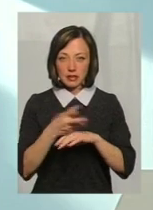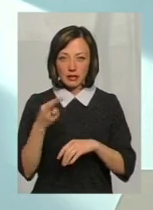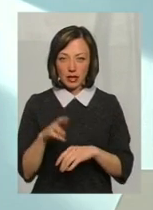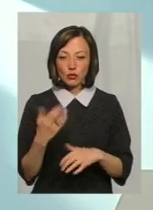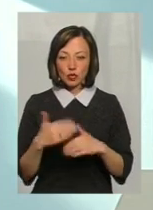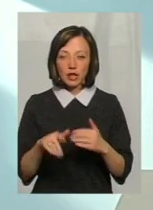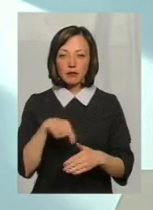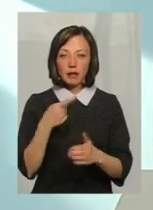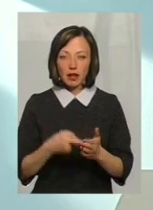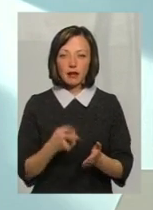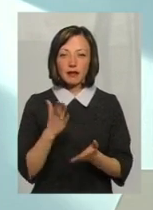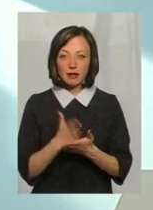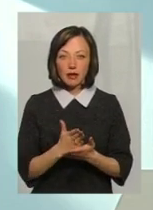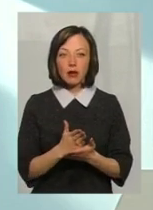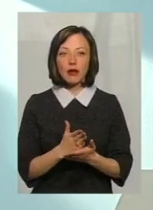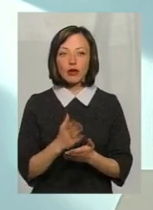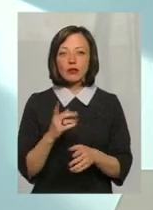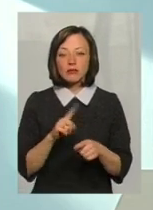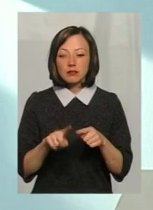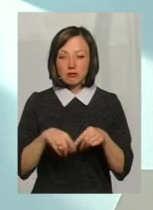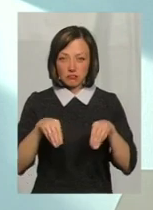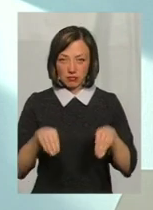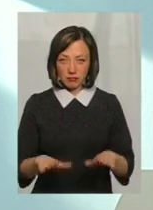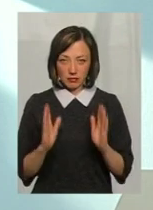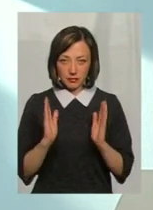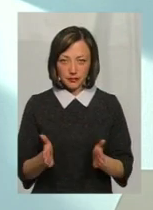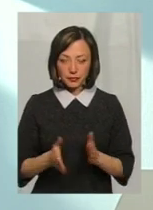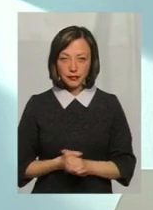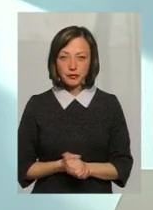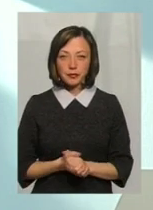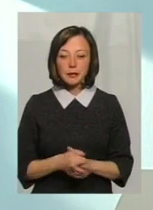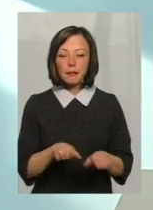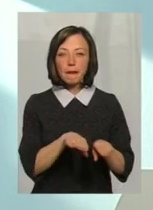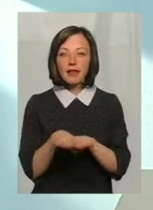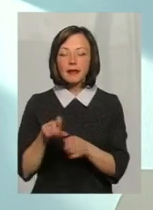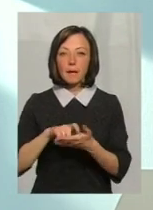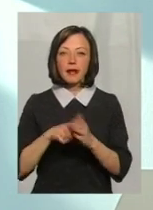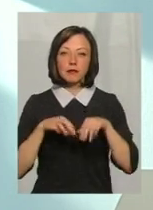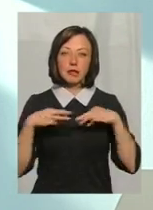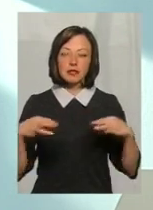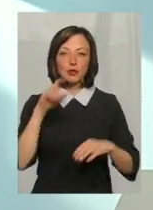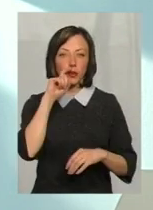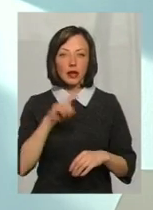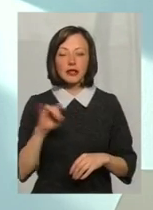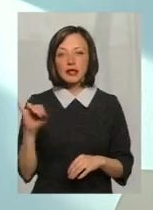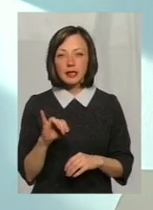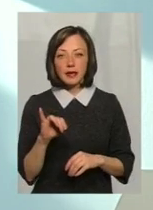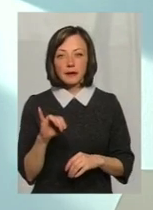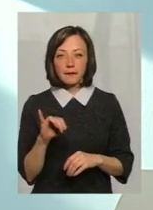Вже таке питання стоїть, і воно майже вирішено. на рівні Кабінету Міністрів України. І